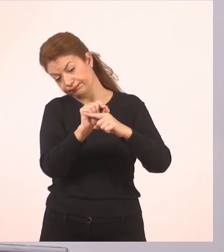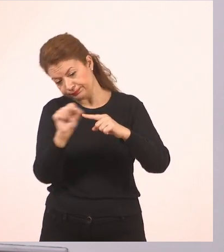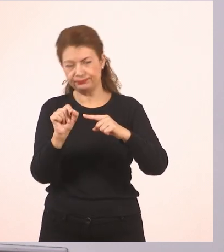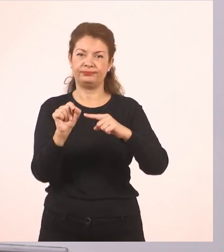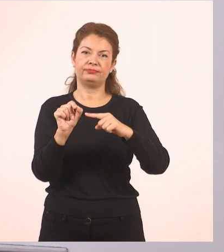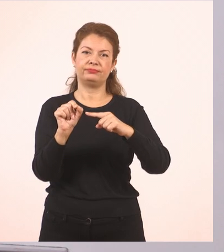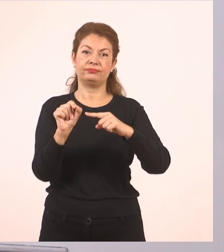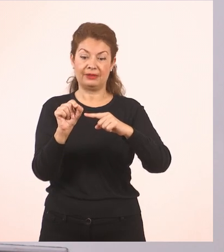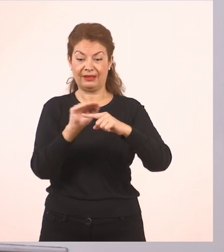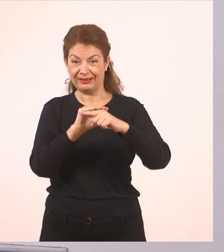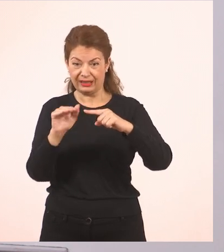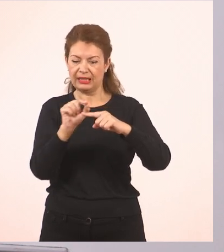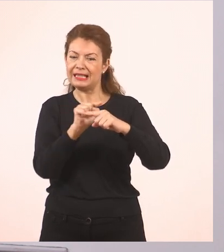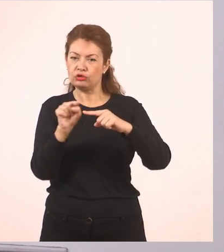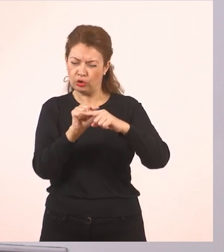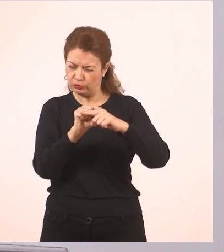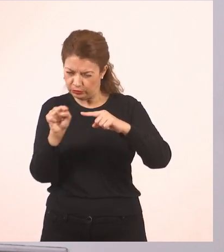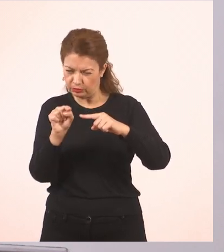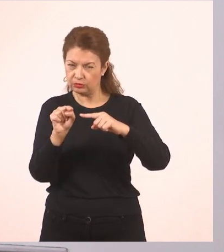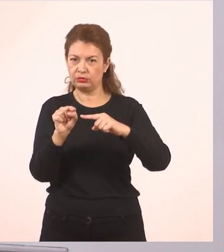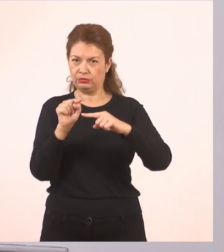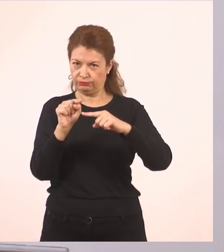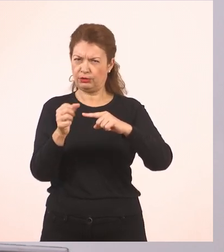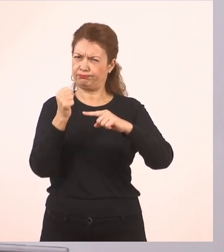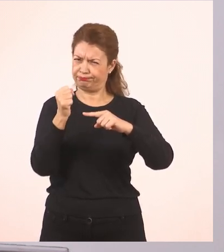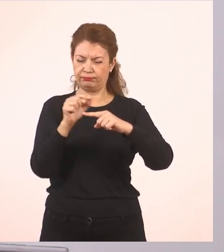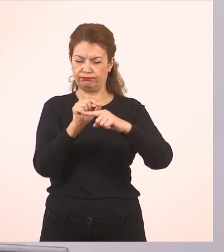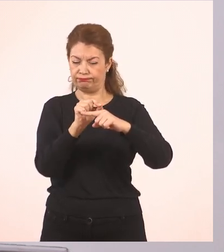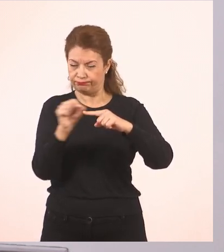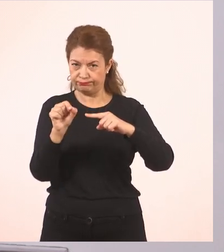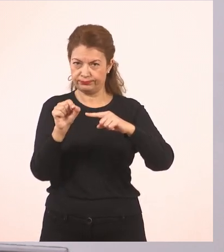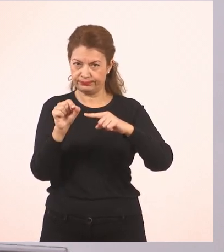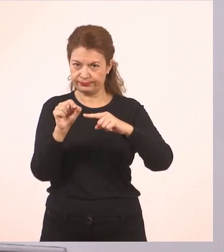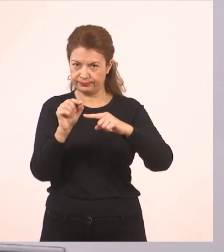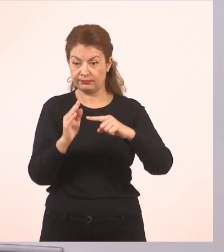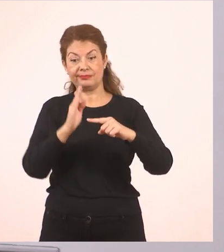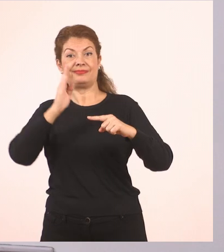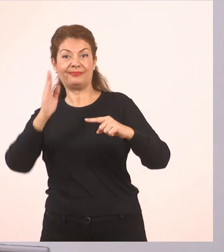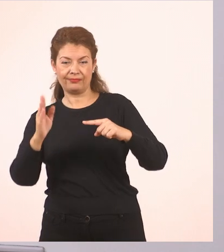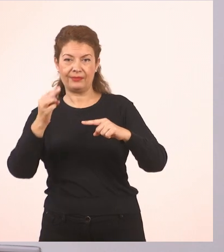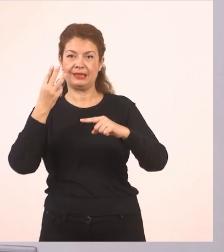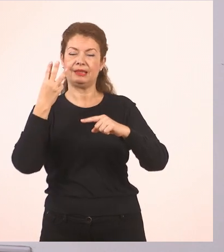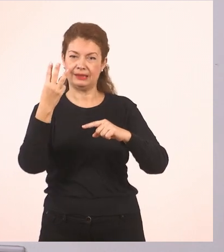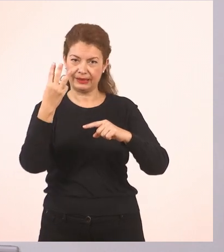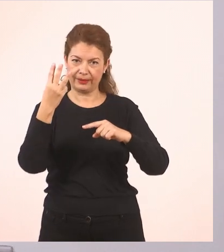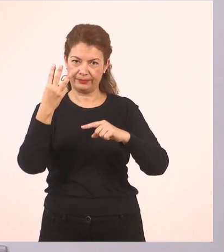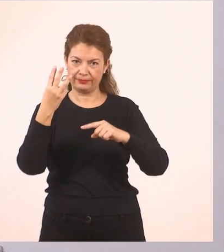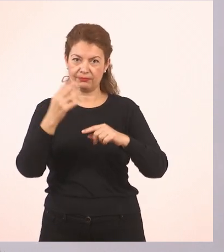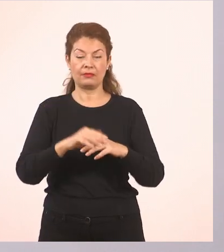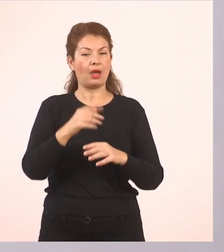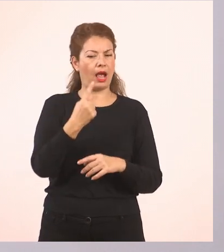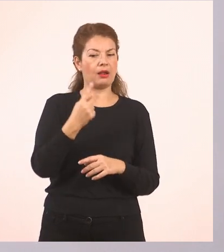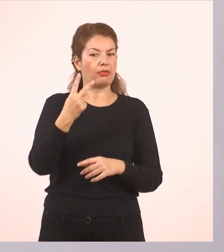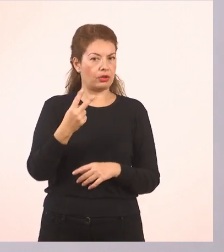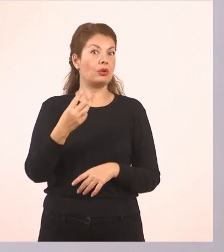και σε αυτό μία βάση για να είναι επίσης γερό και δυνατό. Και πάμε στο 3. 1, 2,